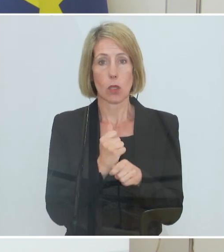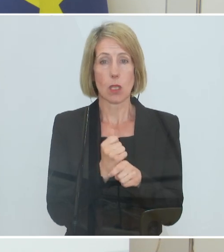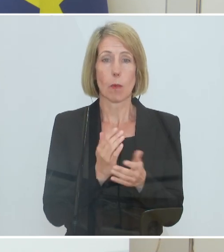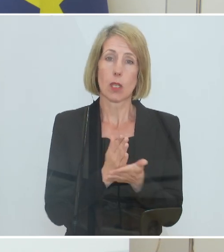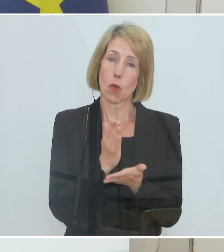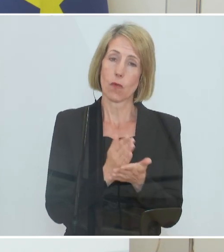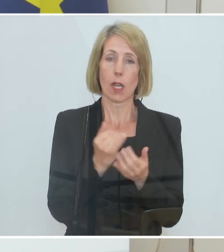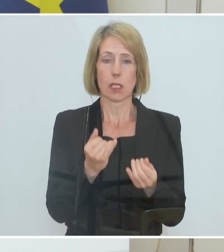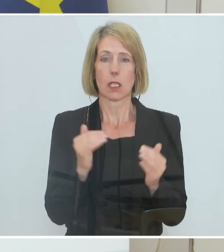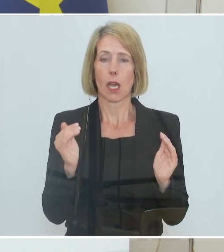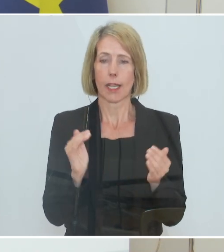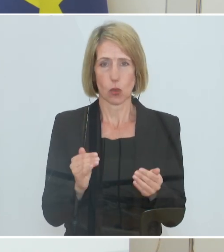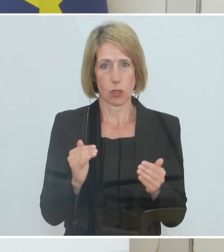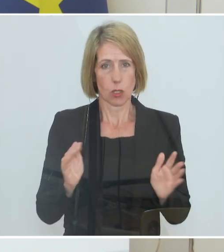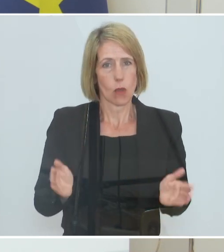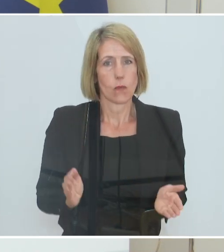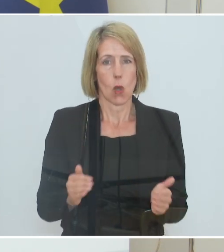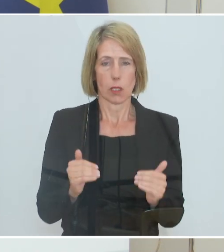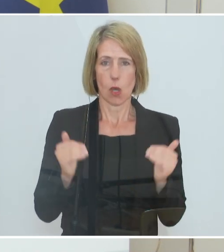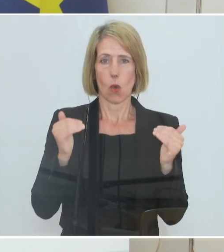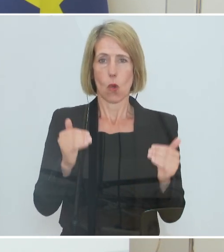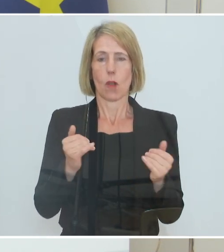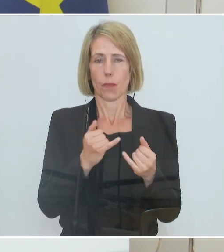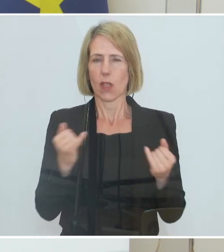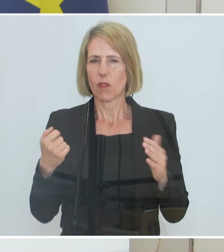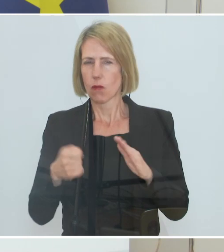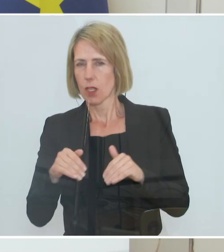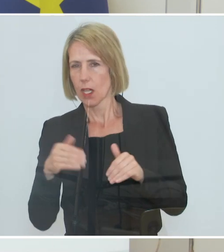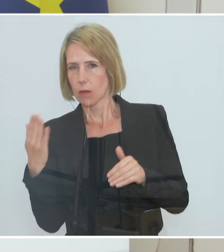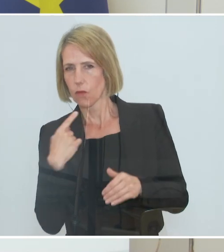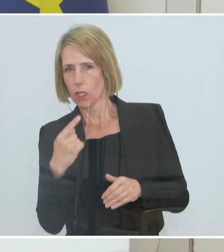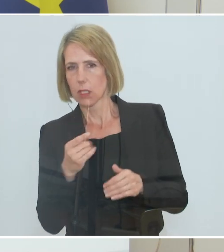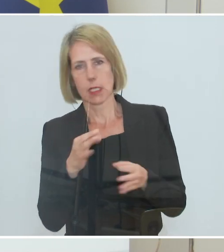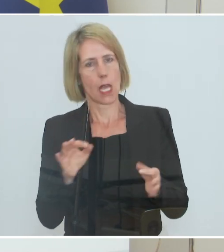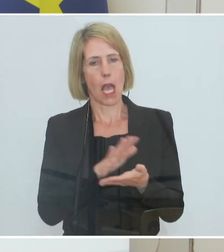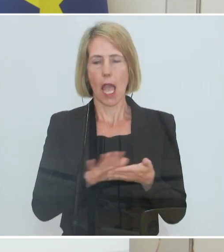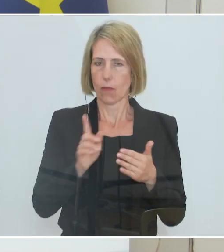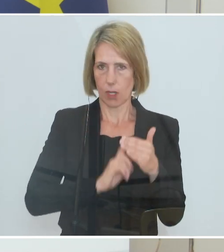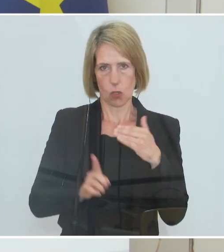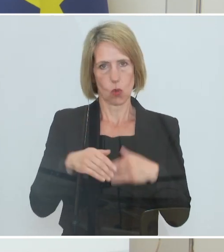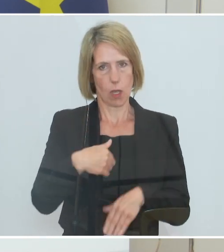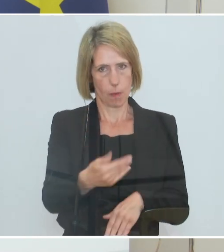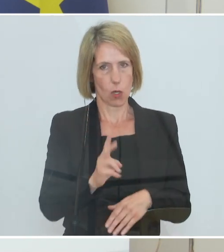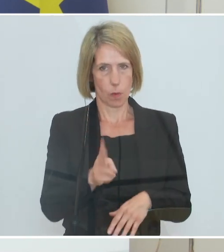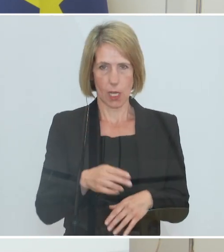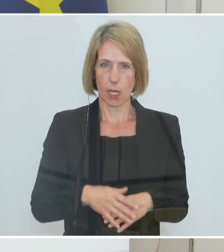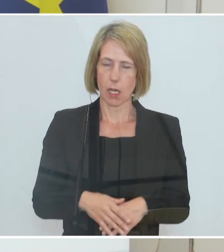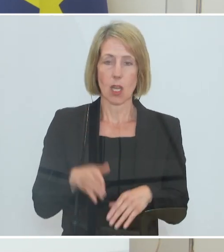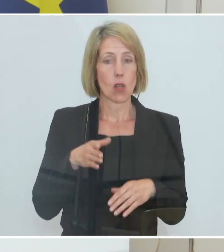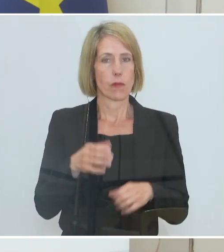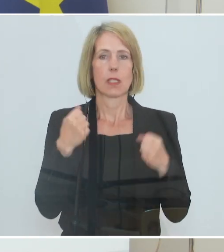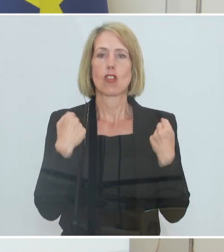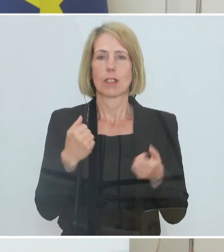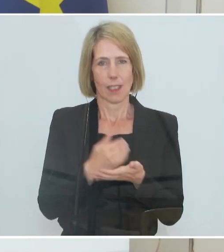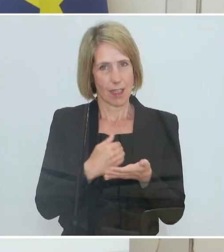reduzierten Förderhöhe so zu gestalten, dass sie, wie der Finanzminister gesagt hat, sehr einfach zugänglich sein wird. Sie wird sicher genutzt werden.